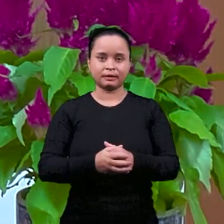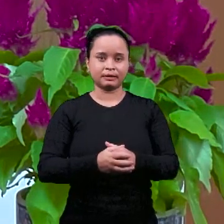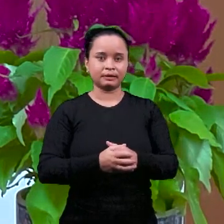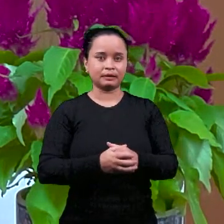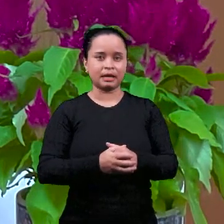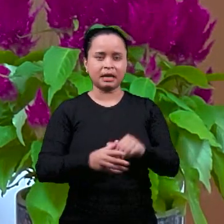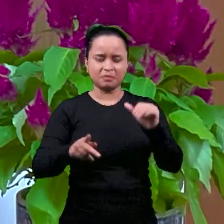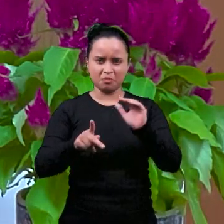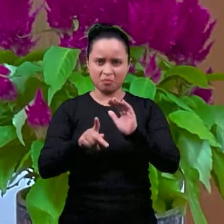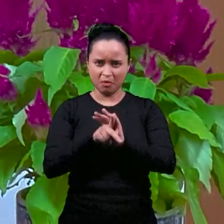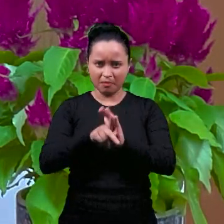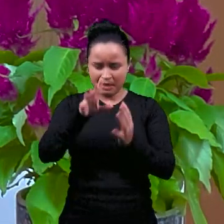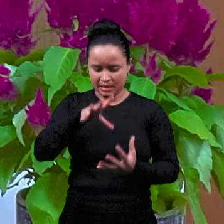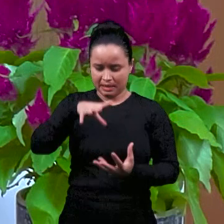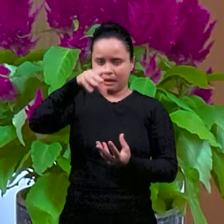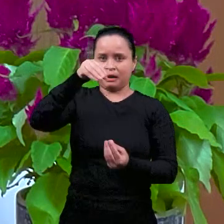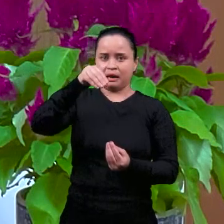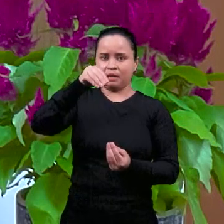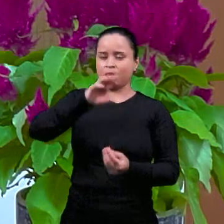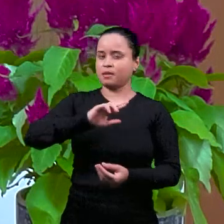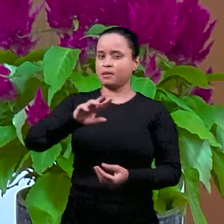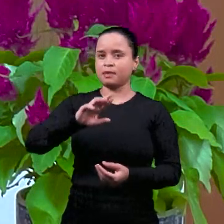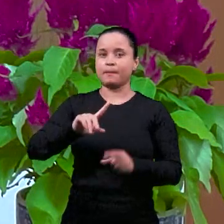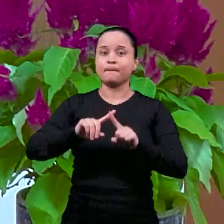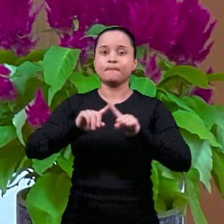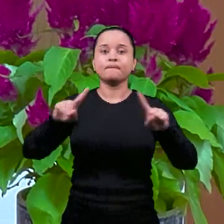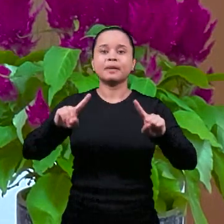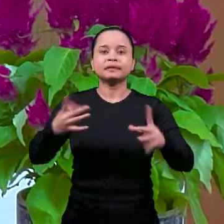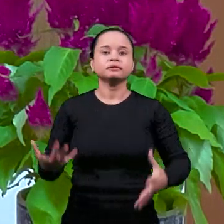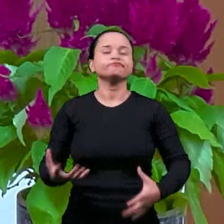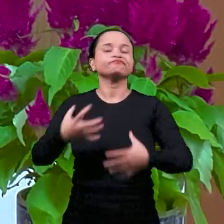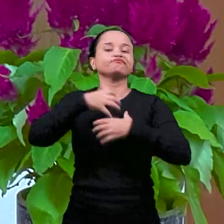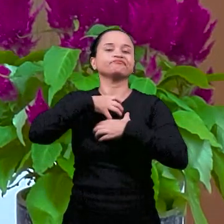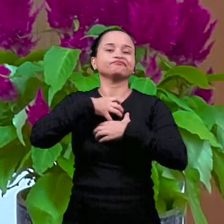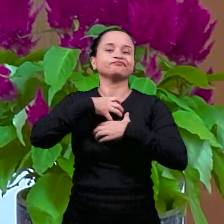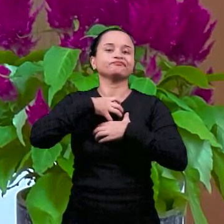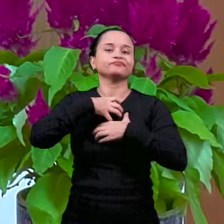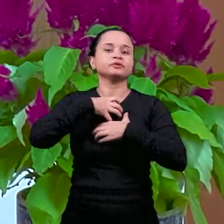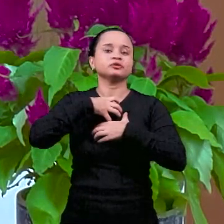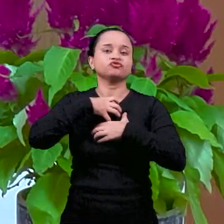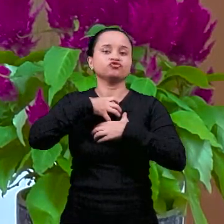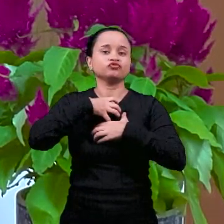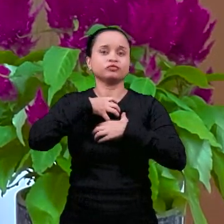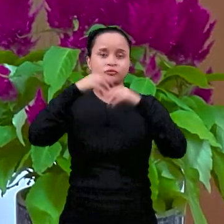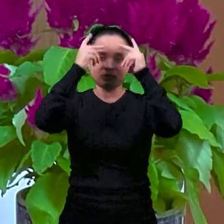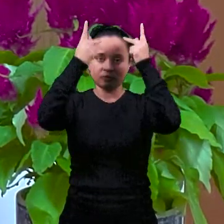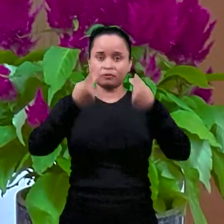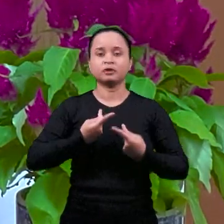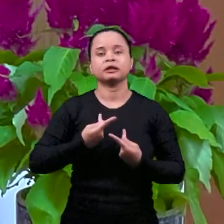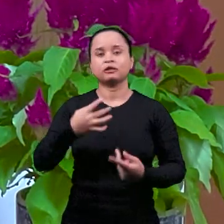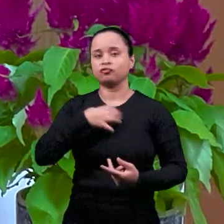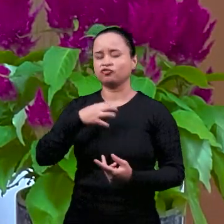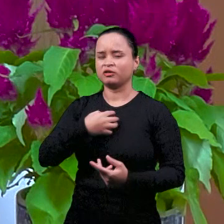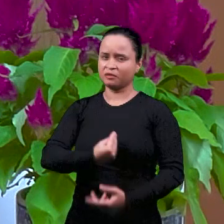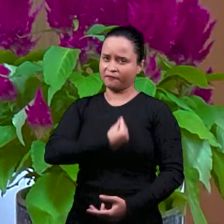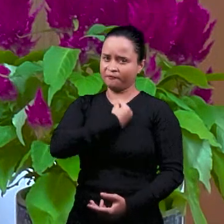не что-то духовное, а сама реакция человека, форма жизни,